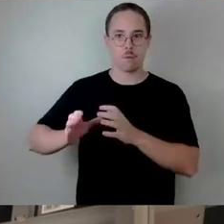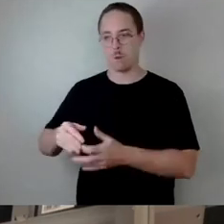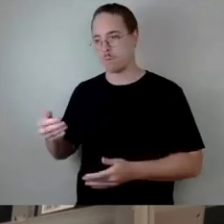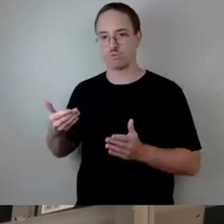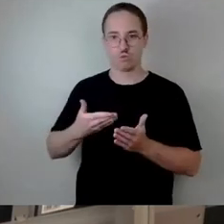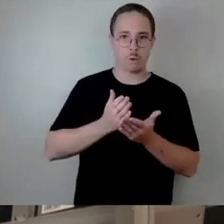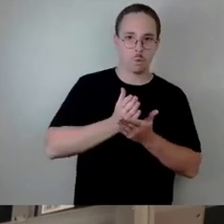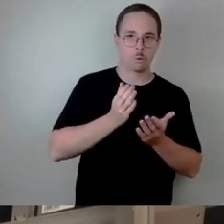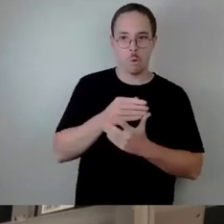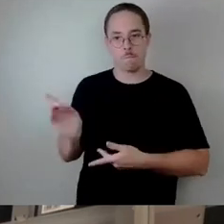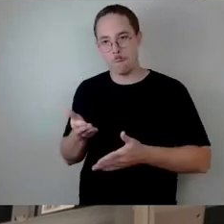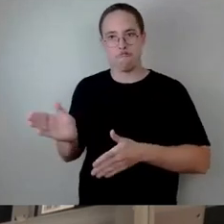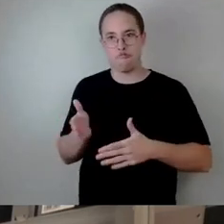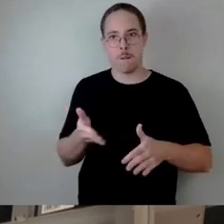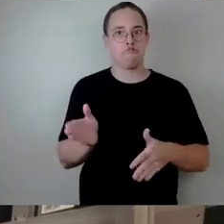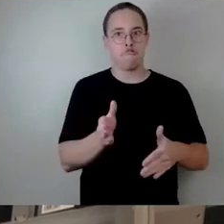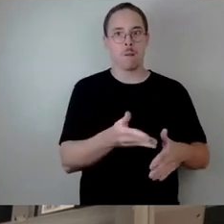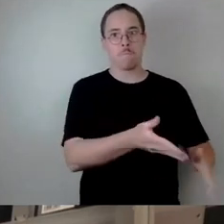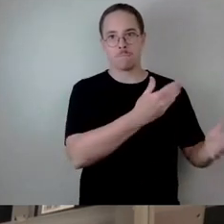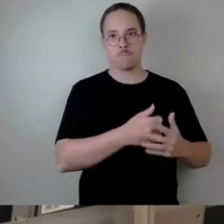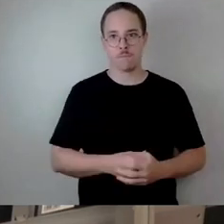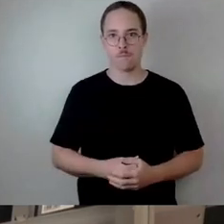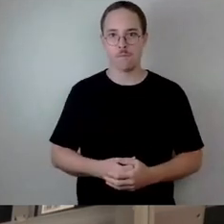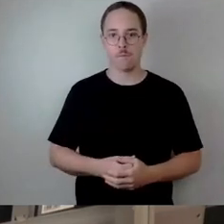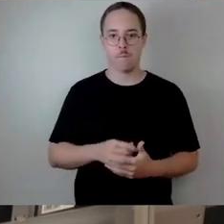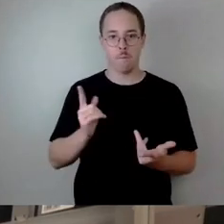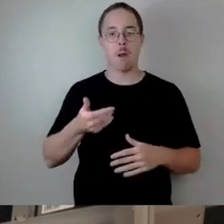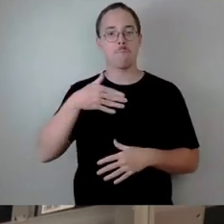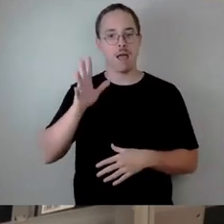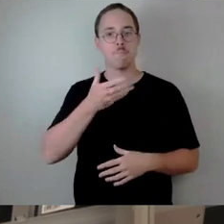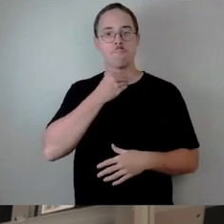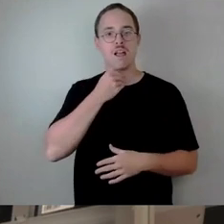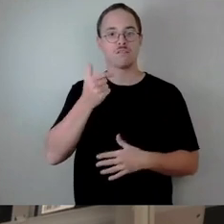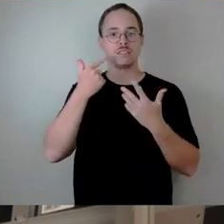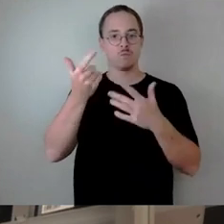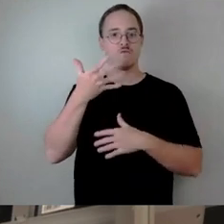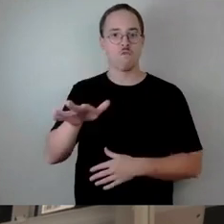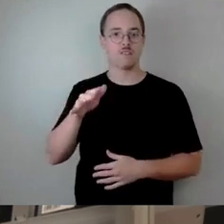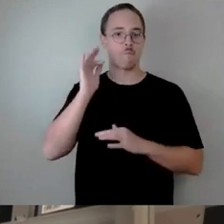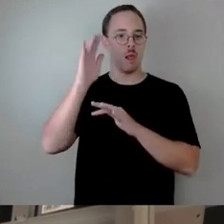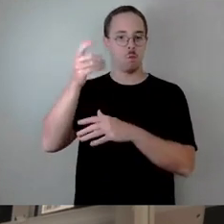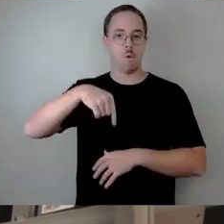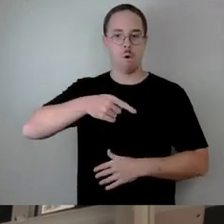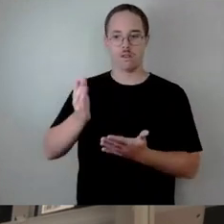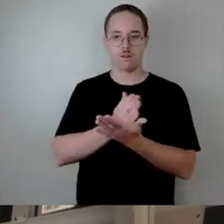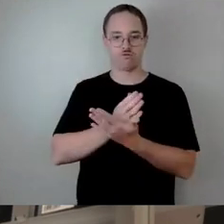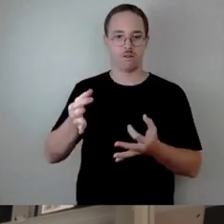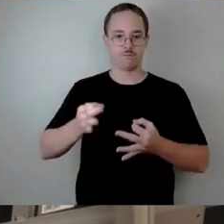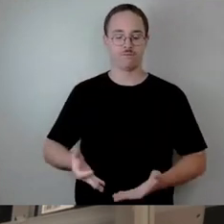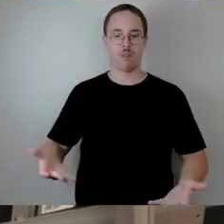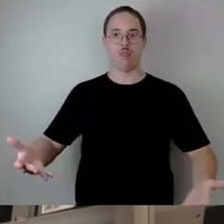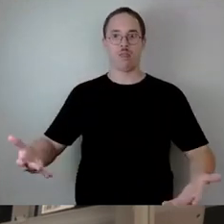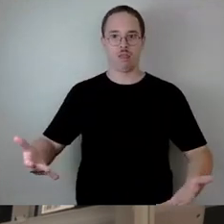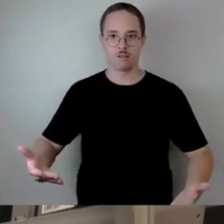heute über die Mehrbedarfe von 57 Millionen. Ich denke, das geht so nicht. Wir reden über